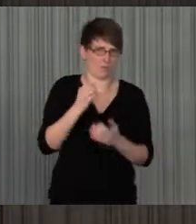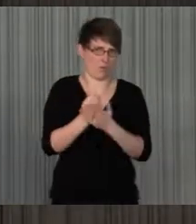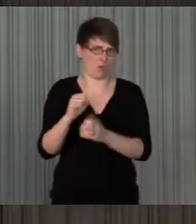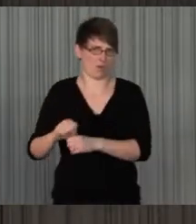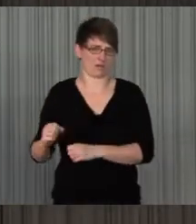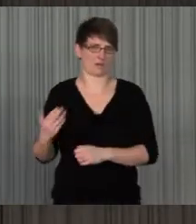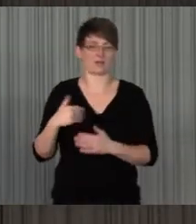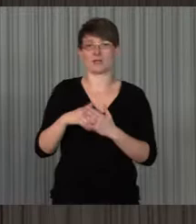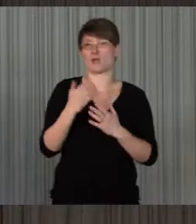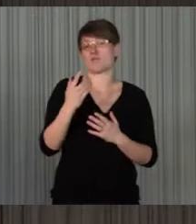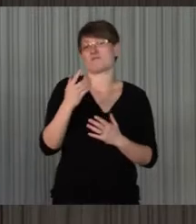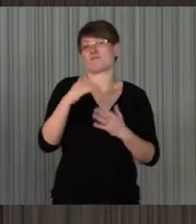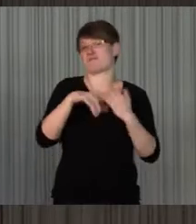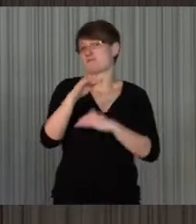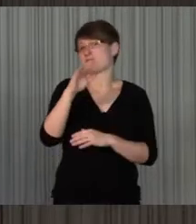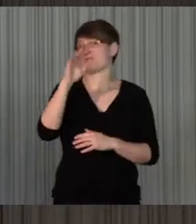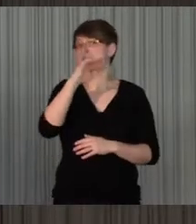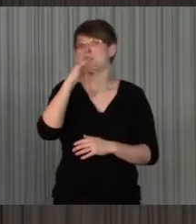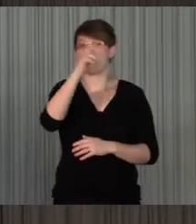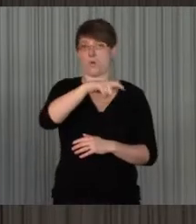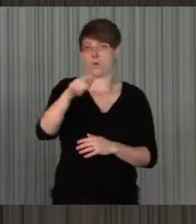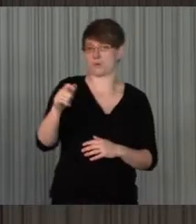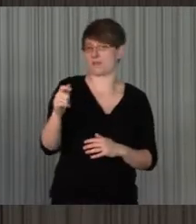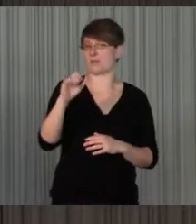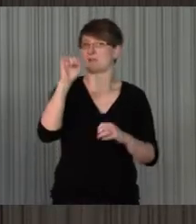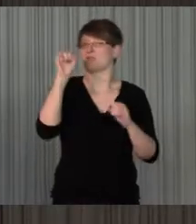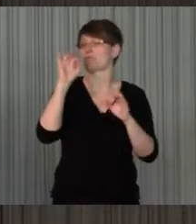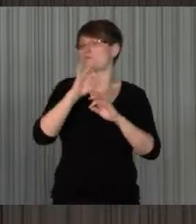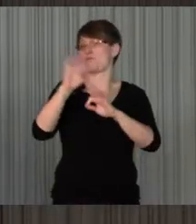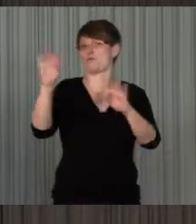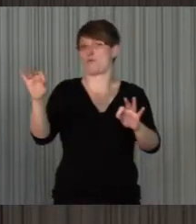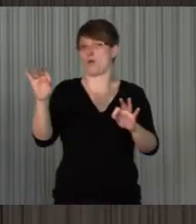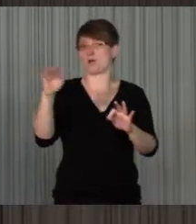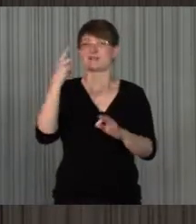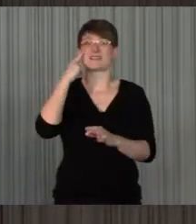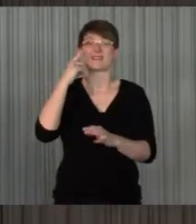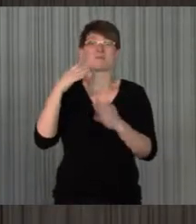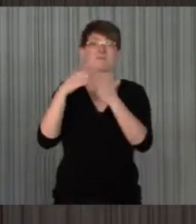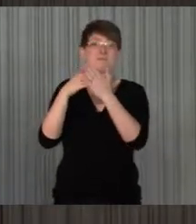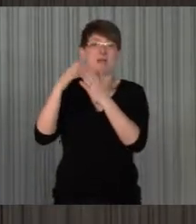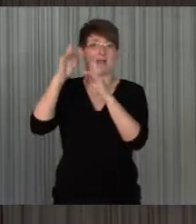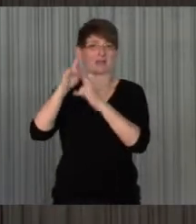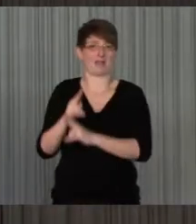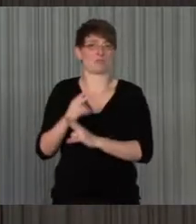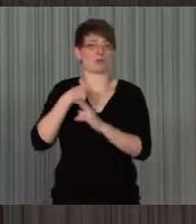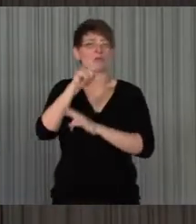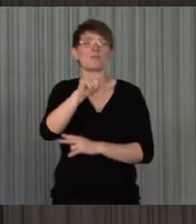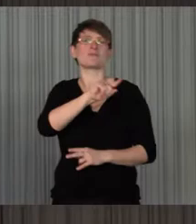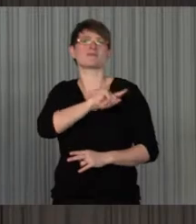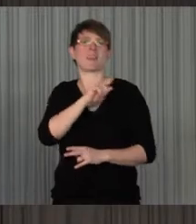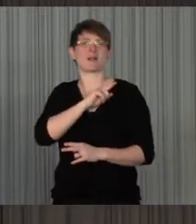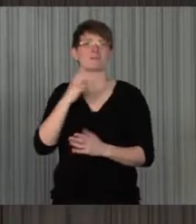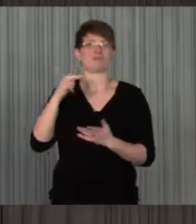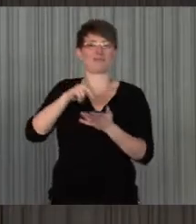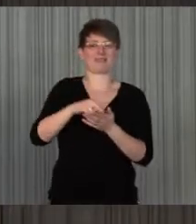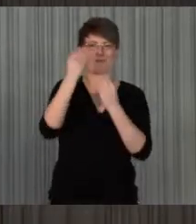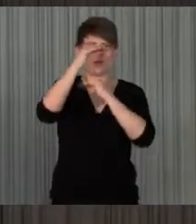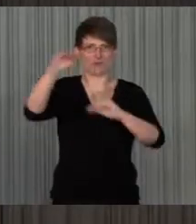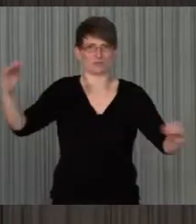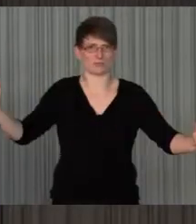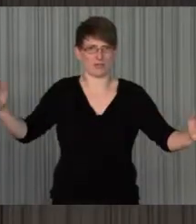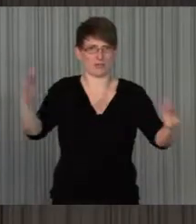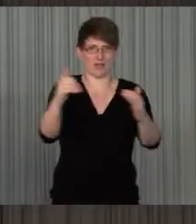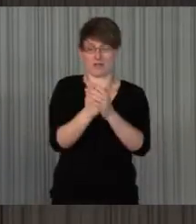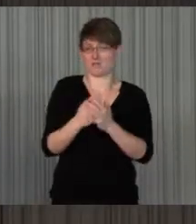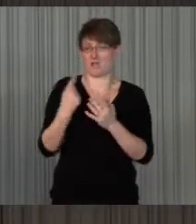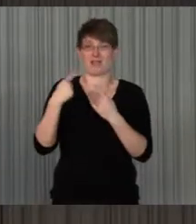viele Menschen ist es beeinträchtig, es ist tatsächlich auch wirklich eine große Erweiterung der Möglichkeiten, selbstständig, sozusagen Informationen zu nutzen. Früher